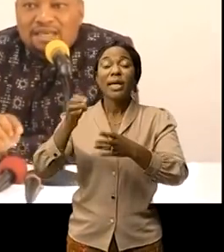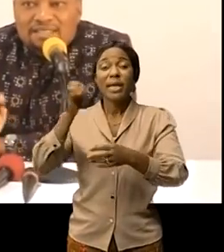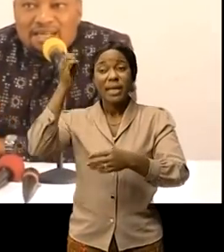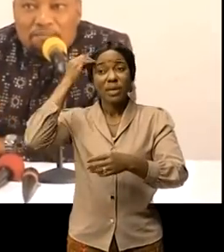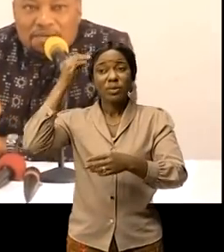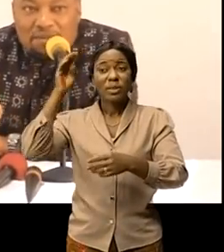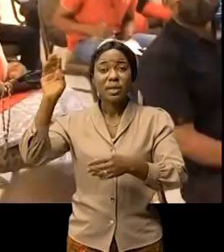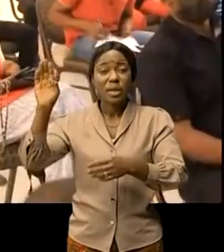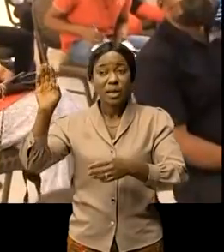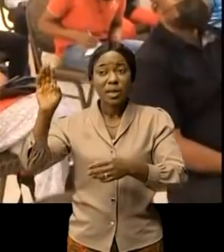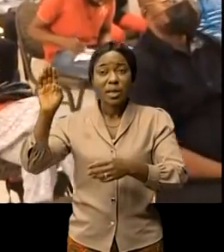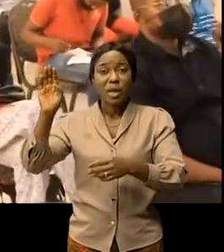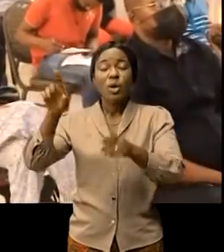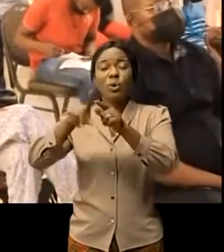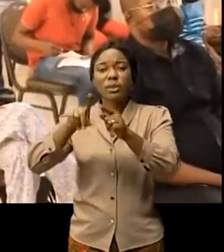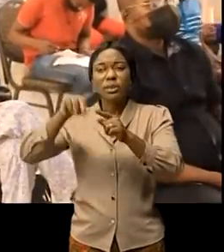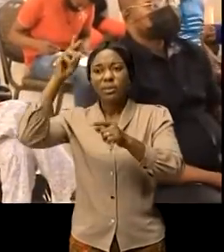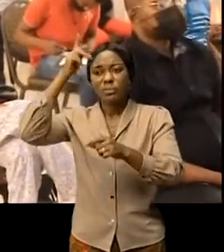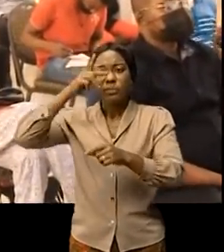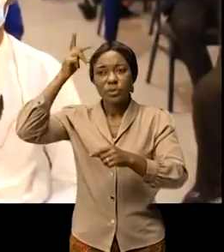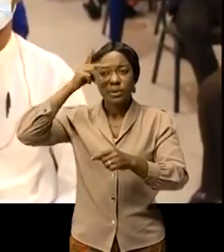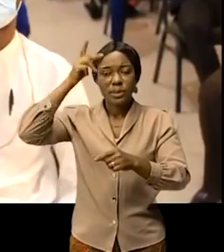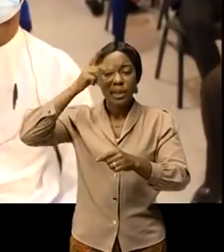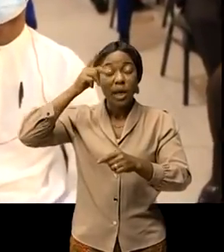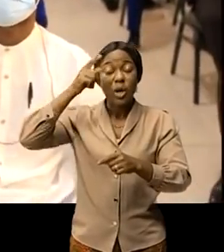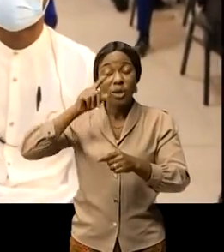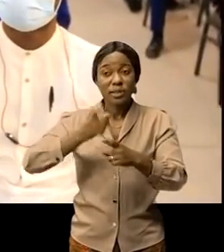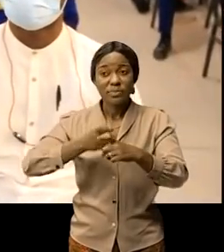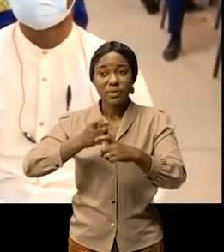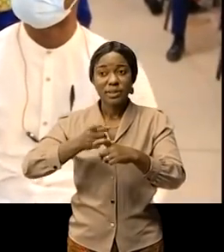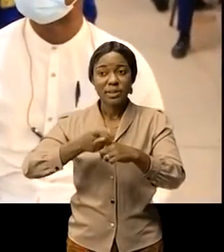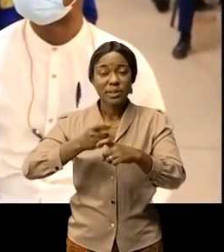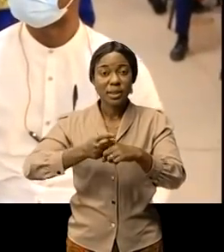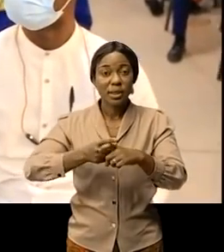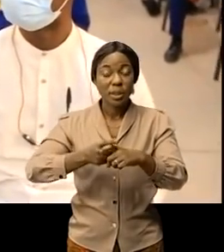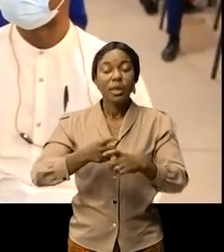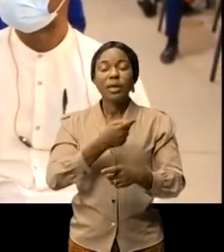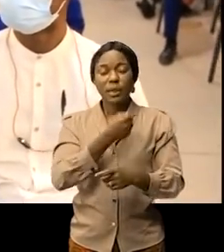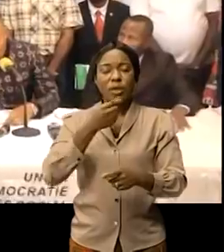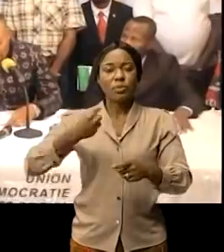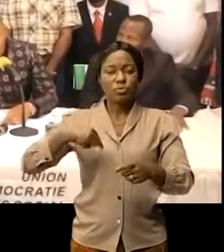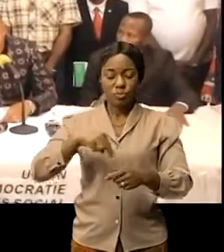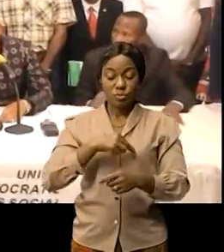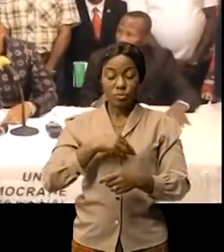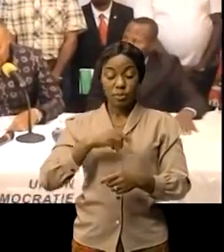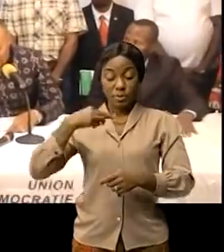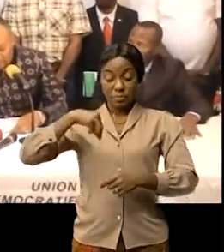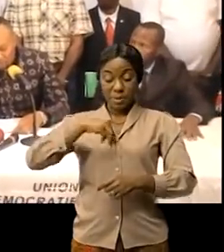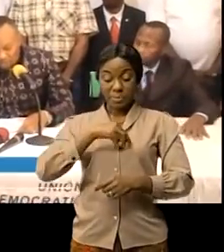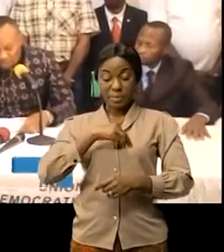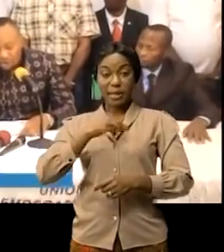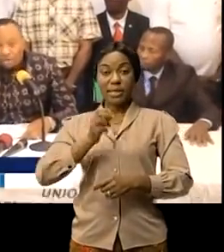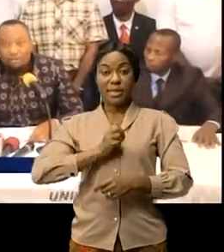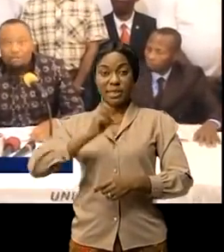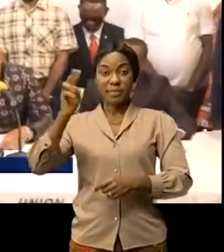manipulation de certains politiciens en mal de positionnement Nous membres de l'UDPES Grand